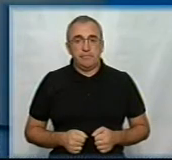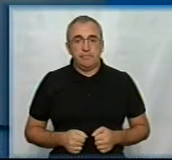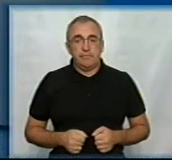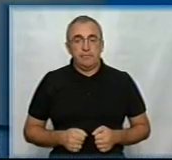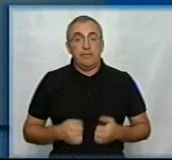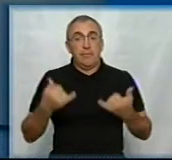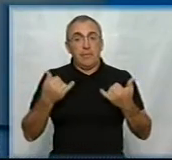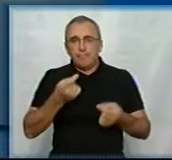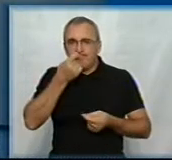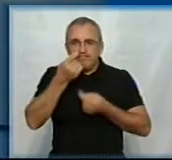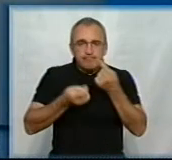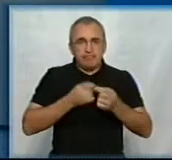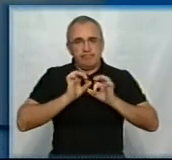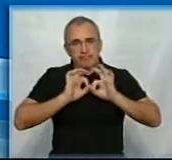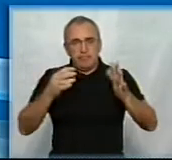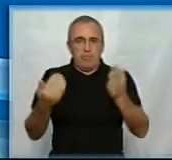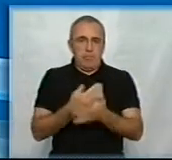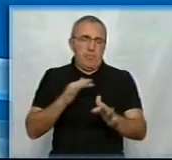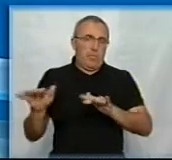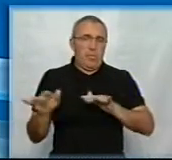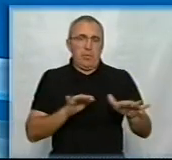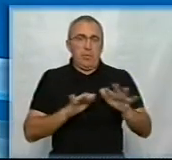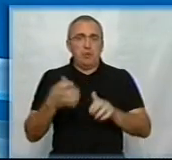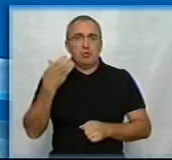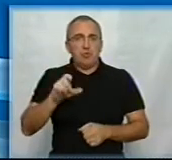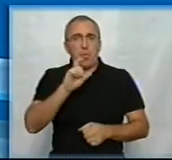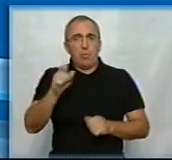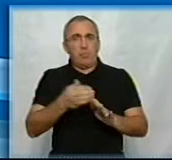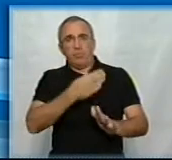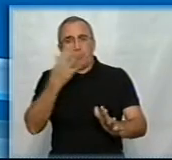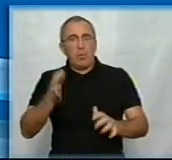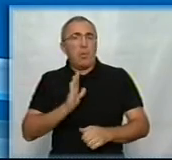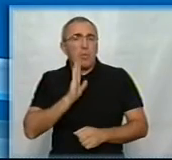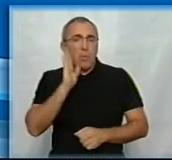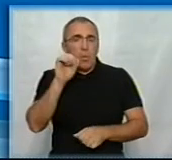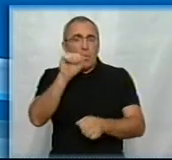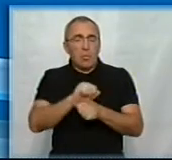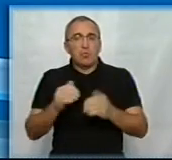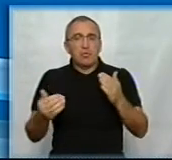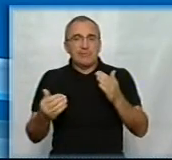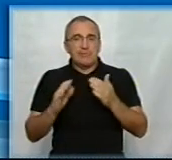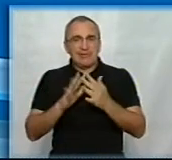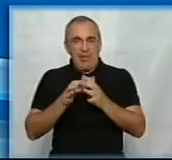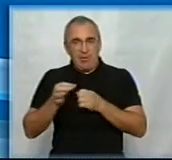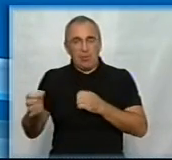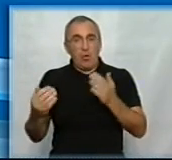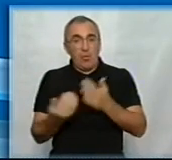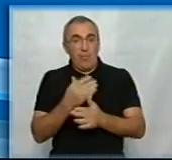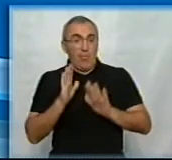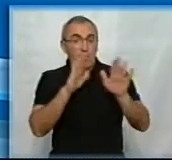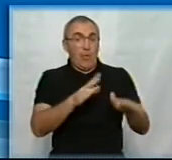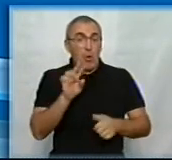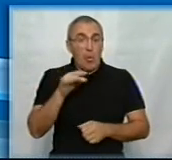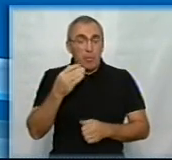Тепер докладніше про ці та інші події. Сотні людей утворили чергу вранці на зупинці у селищі Нове. Щоб доїхати в Кропивницький,